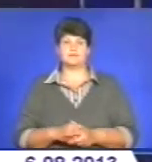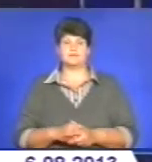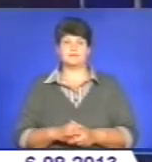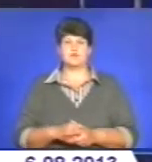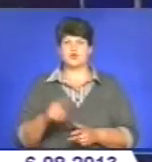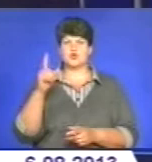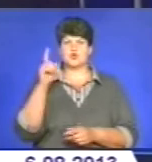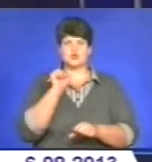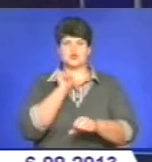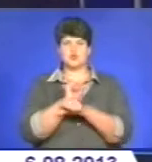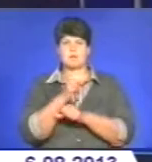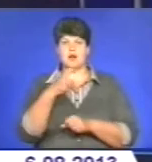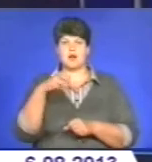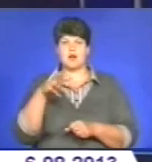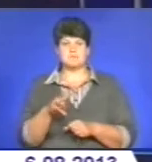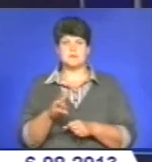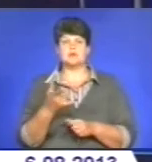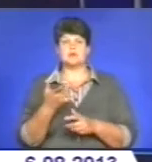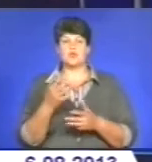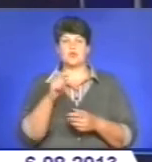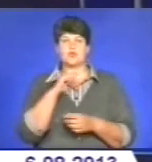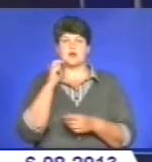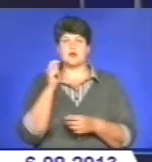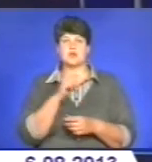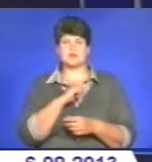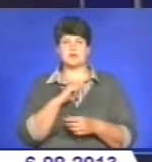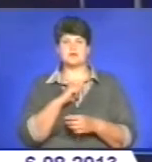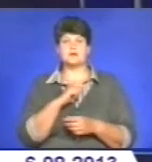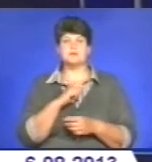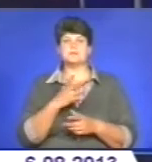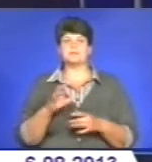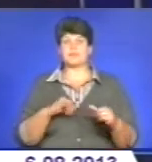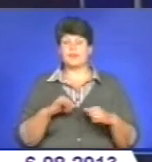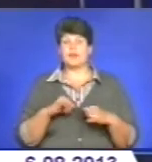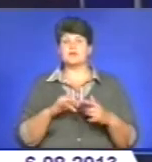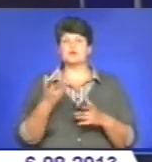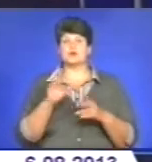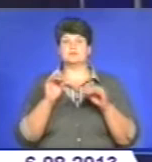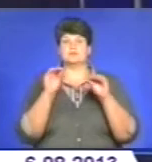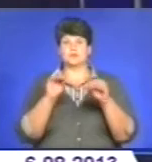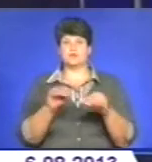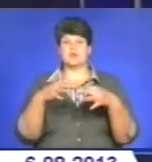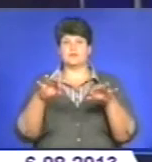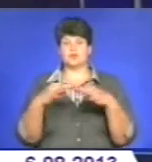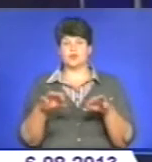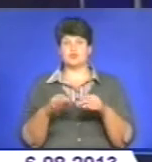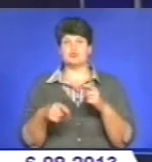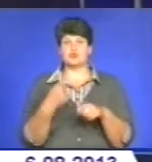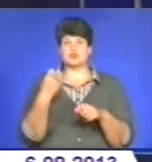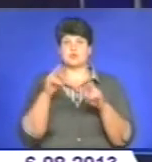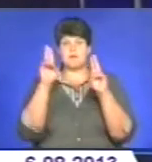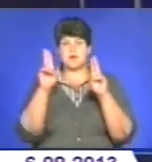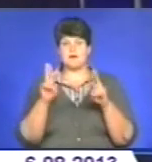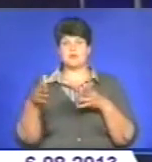Стопхам. В Україні набирає обертів громадська ініціатива боротьби з водіями, які паркують авто з порушенням правил дорожнього